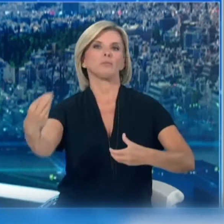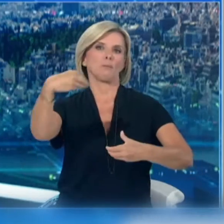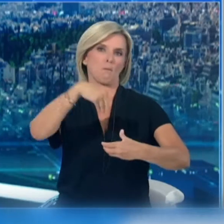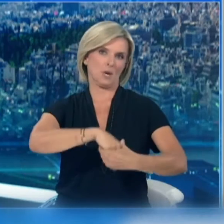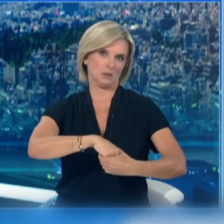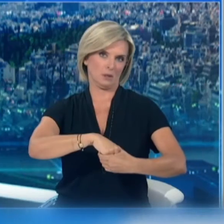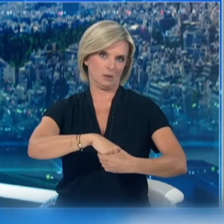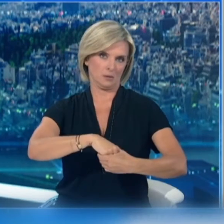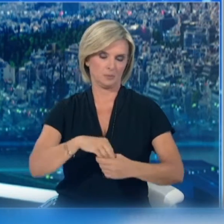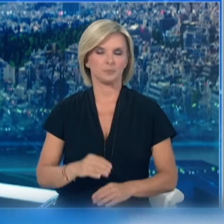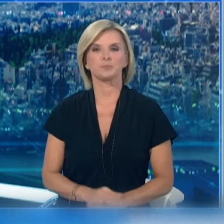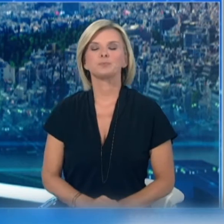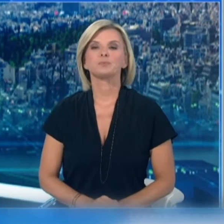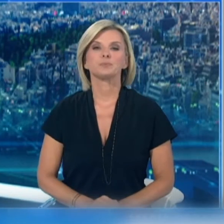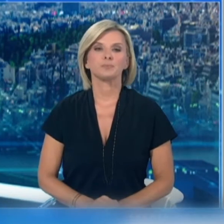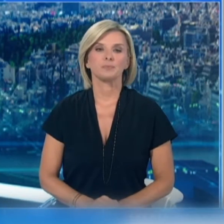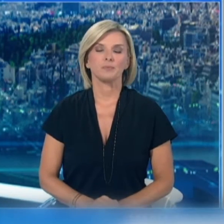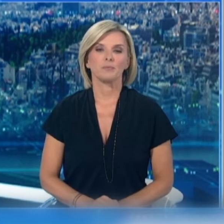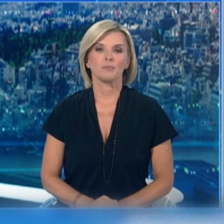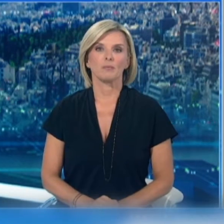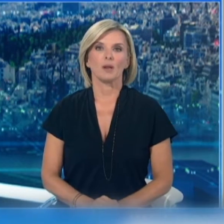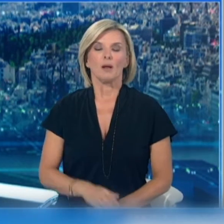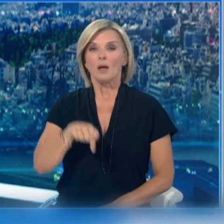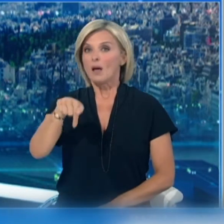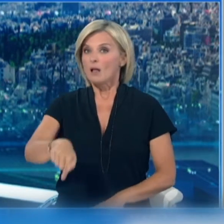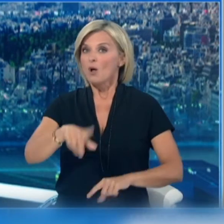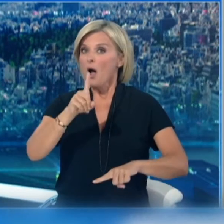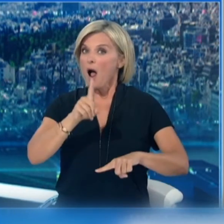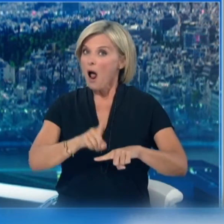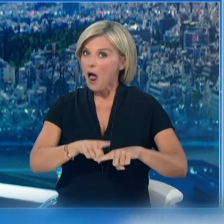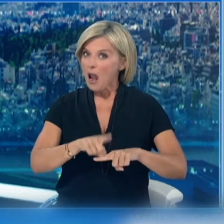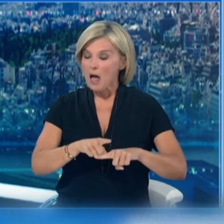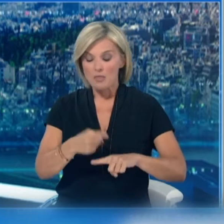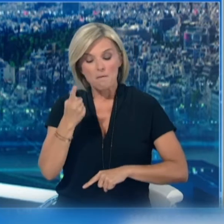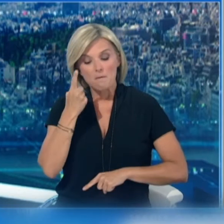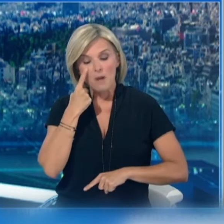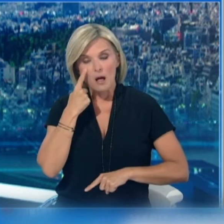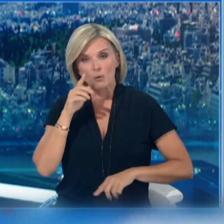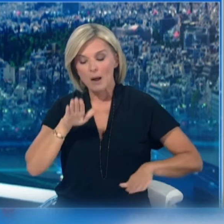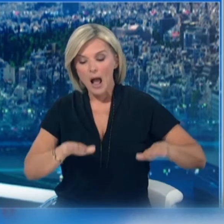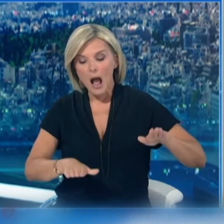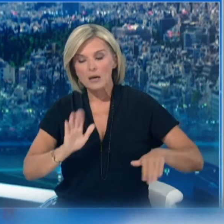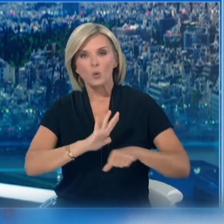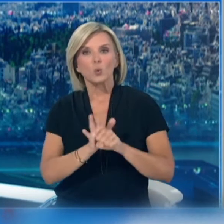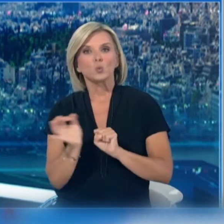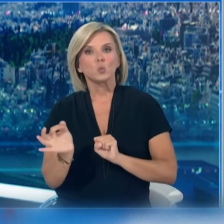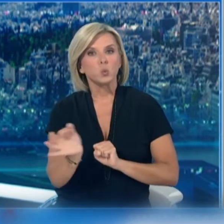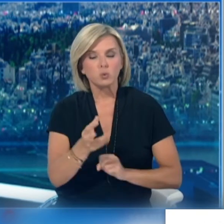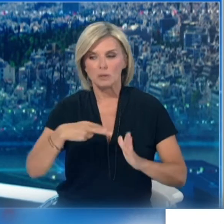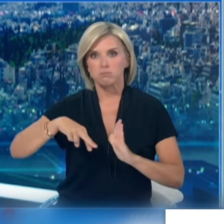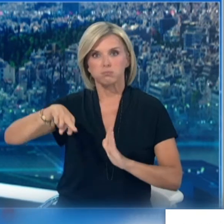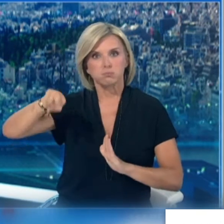Με βάση τα επιδημιολογικά δεδομένα της χώρας μας και την αυξανόμενη συνεχώς